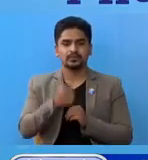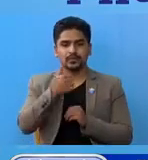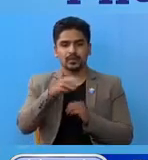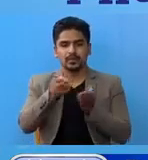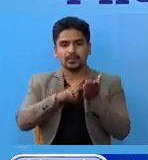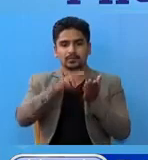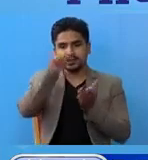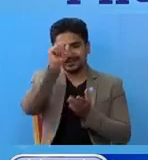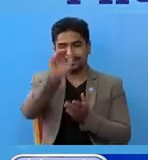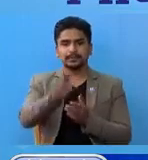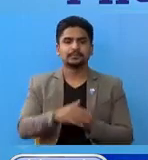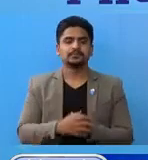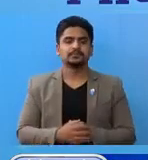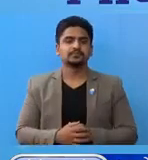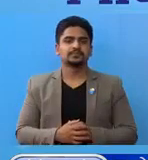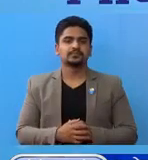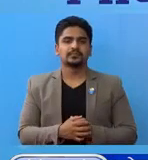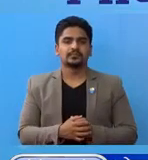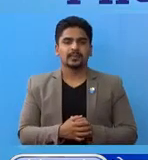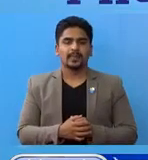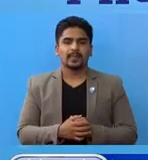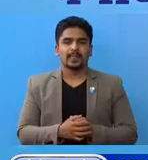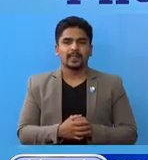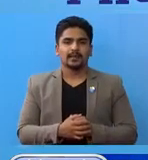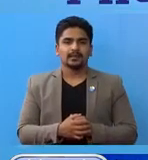विस्तितमां विवरण पस्तुद गर्दाचू।